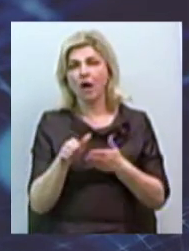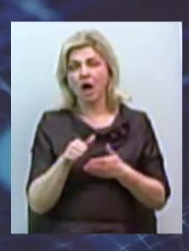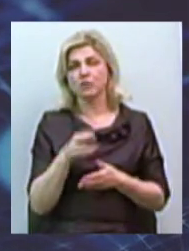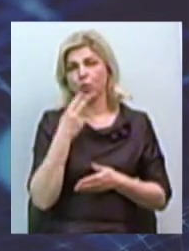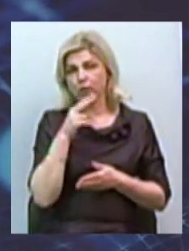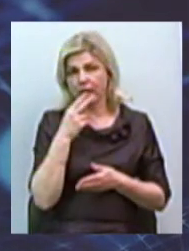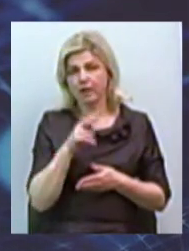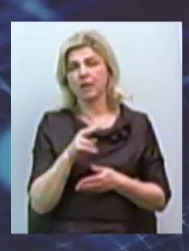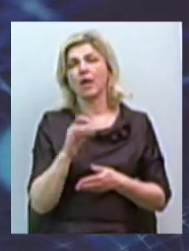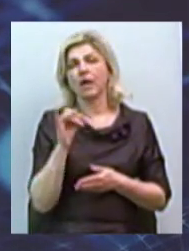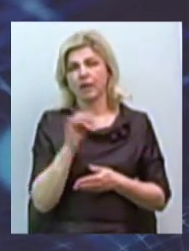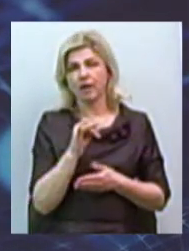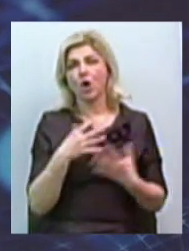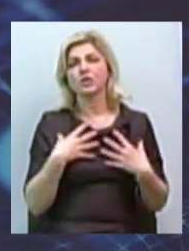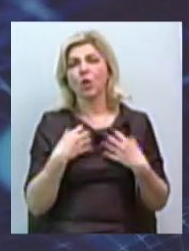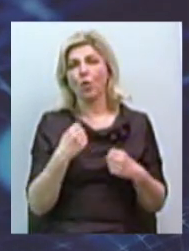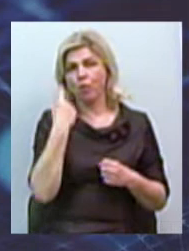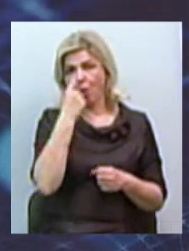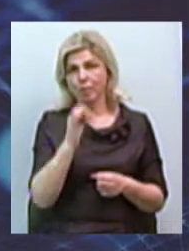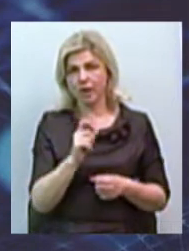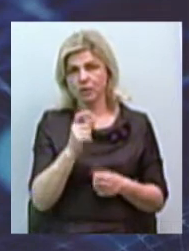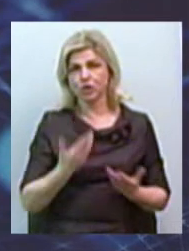употребление алкогольных напитков.